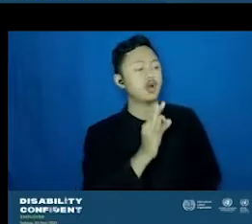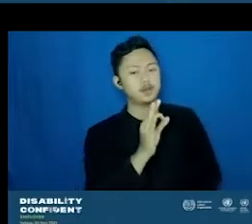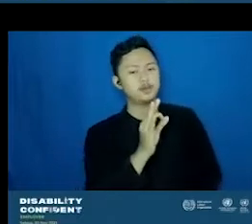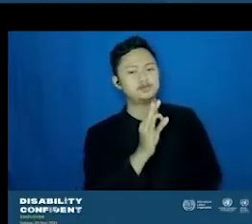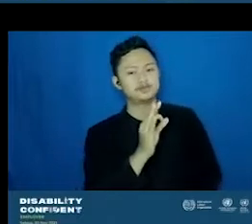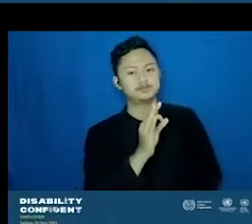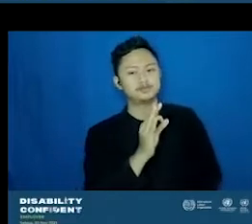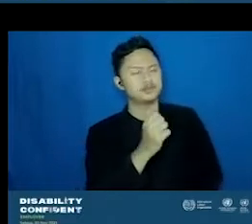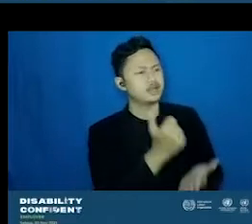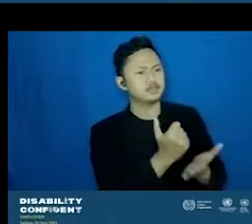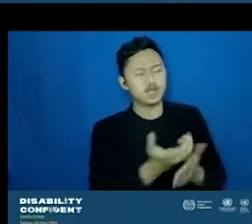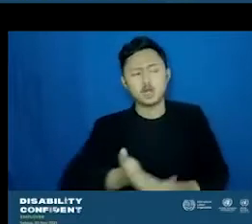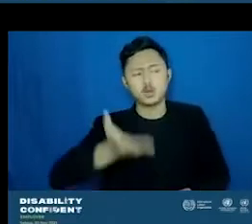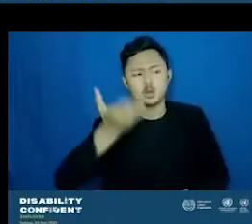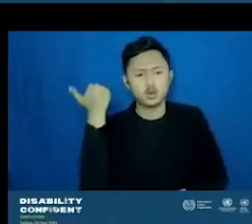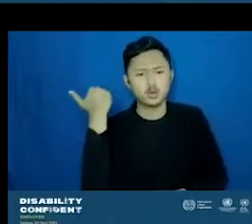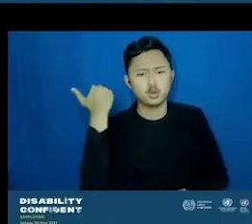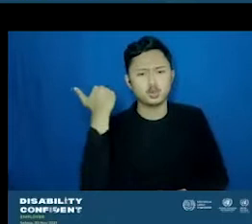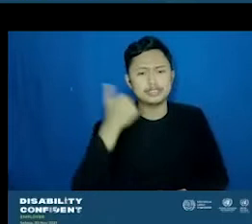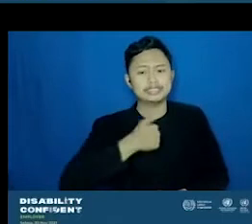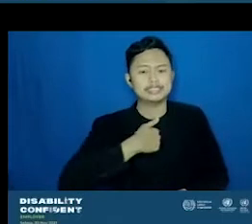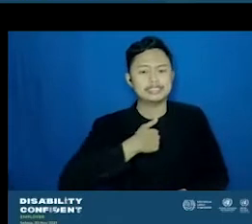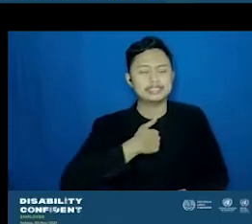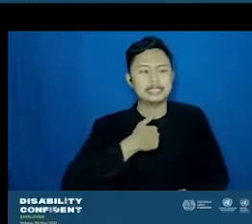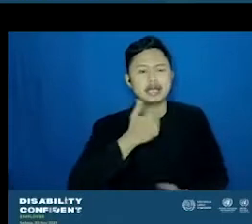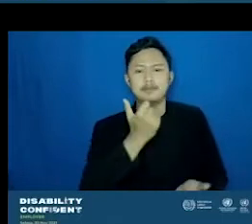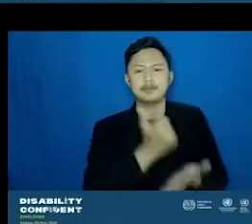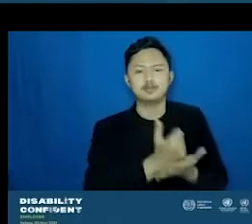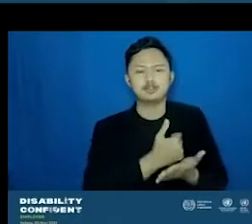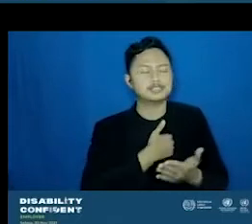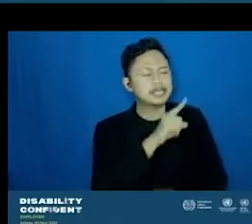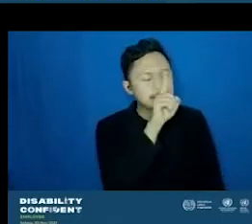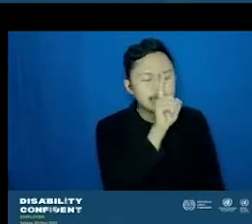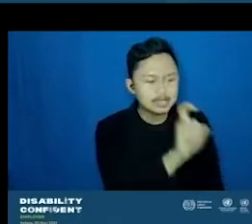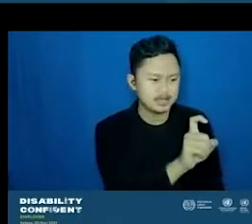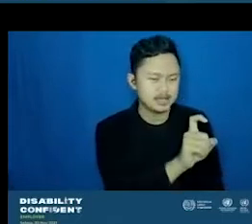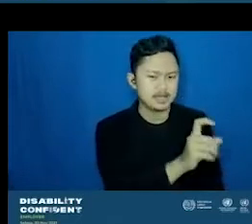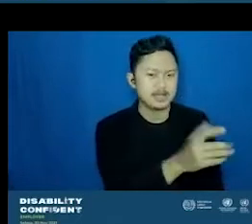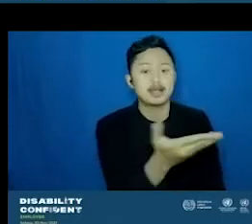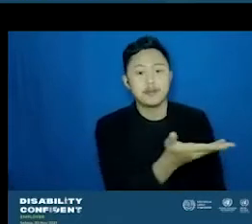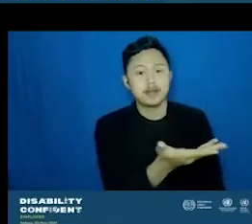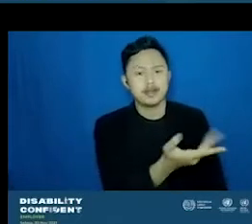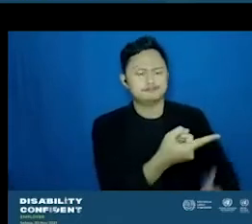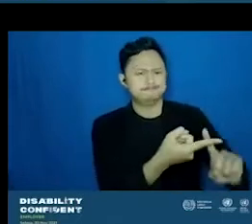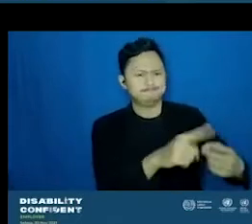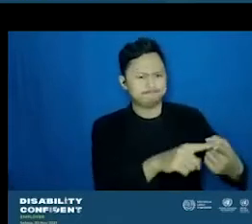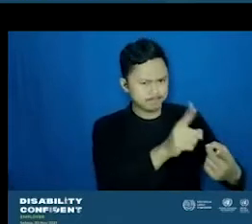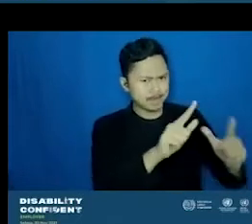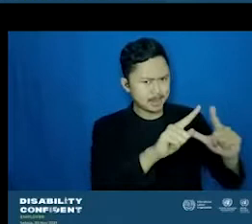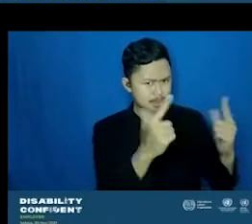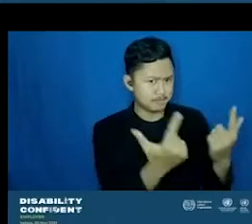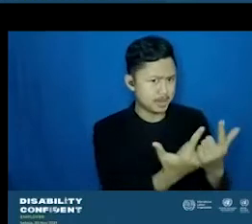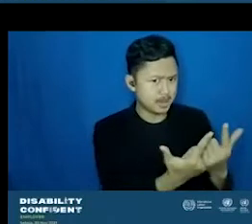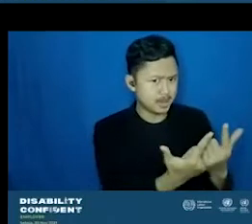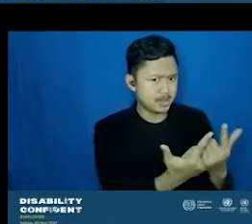Jadi waktu itu saya yang memang bertanya gitu ya, ke salah satu lembaga yaitu Yayasan